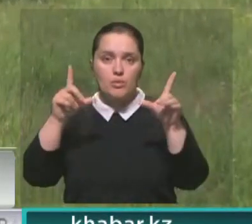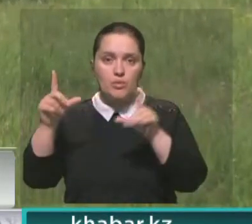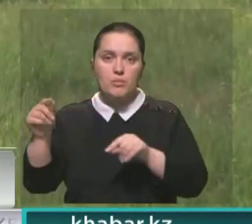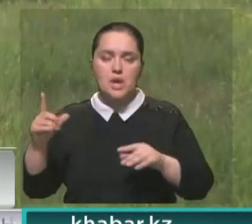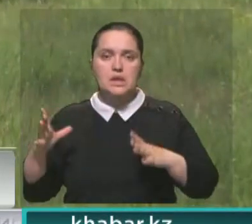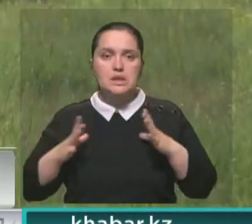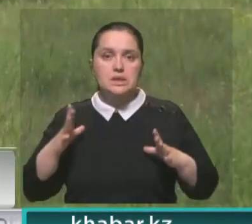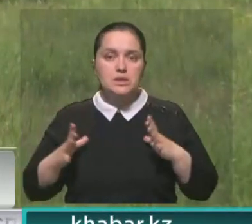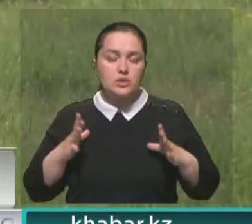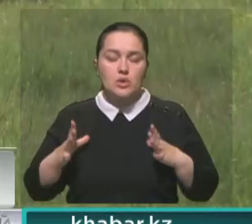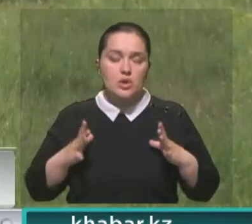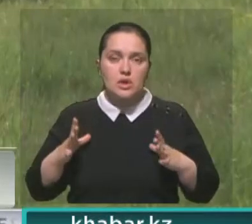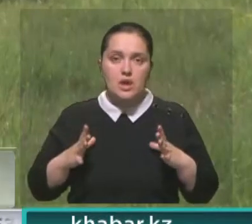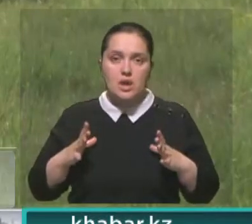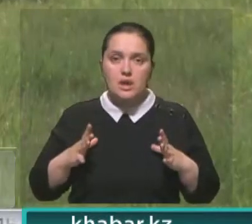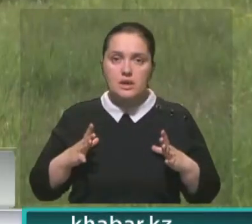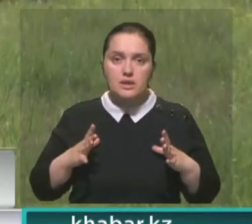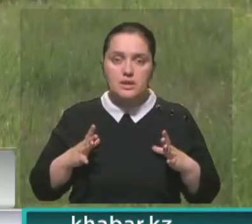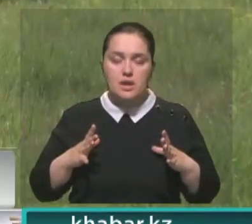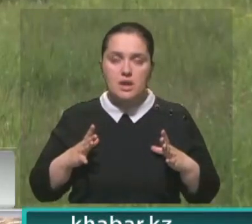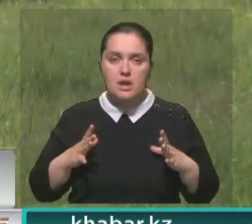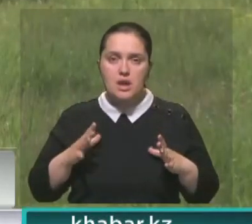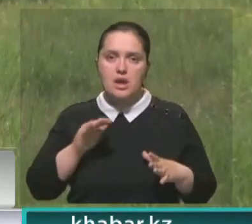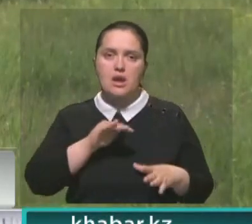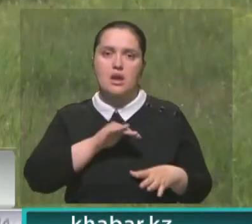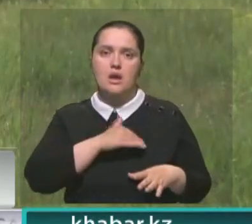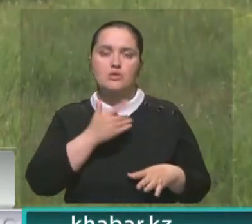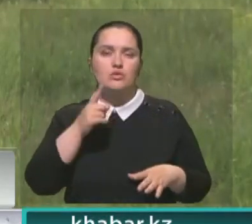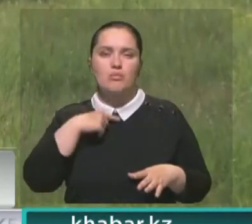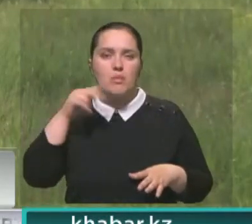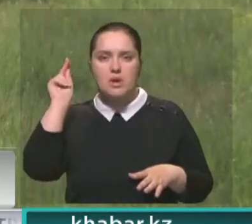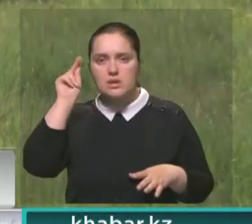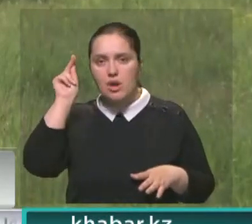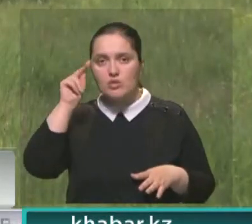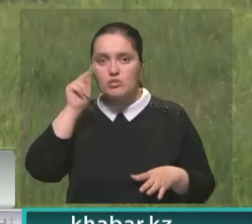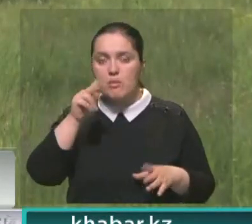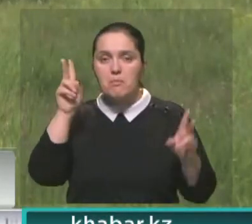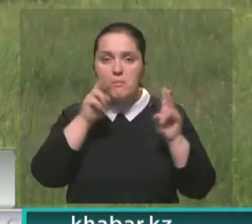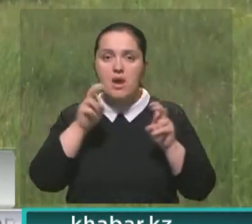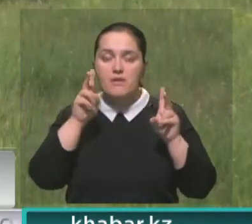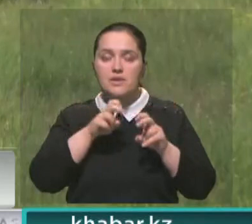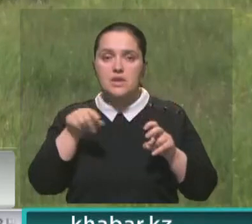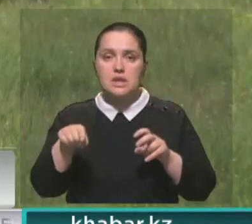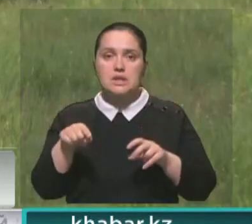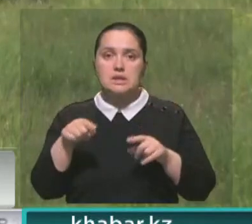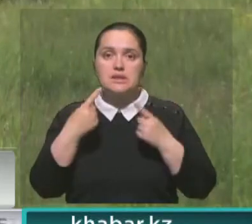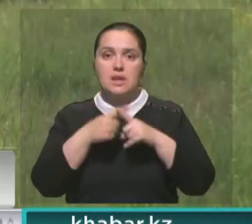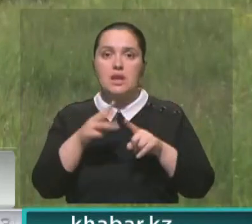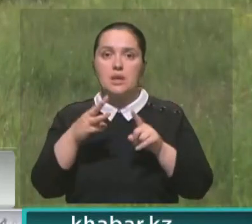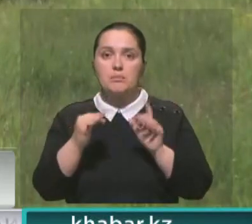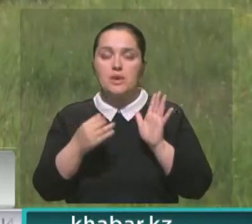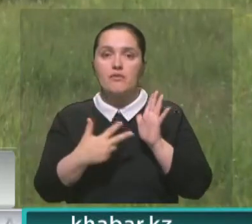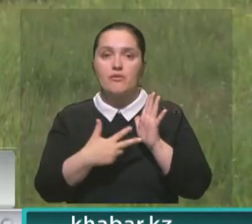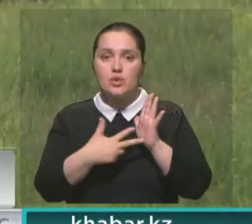тренажеры летали. И хотели, на что мы научились проверить наши навыки на этой технике Ми-8 МТВ.